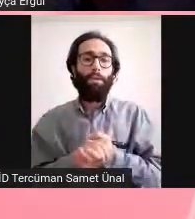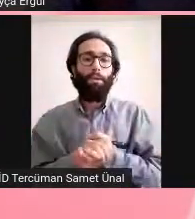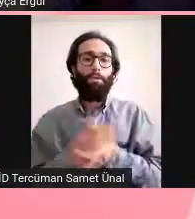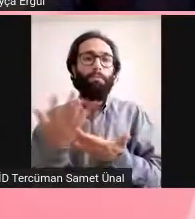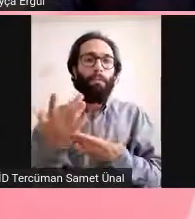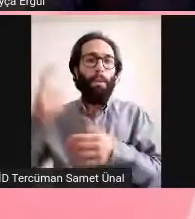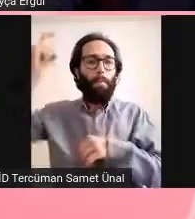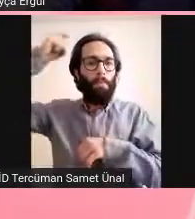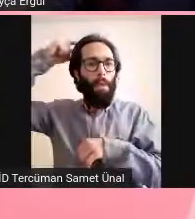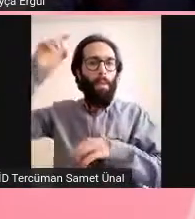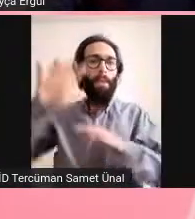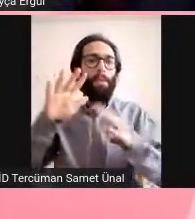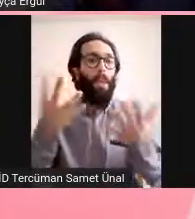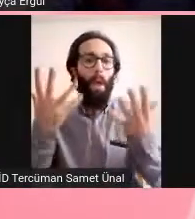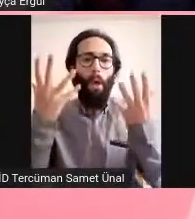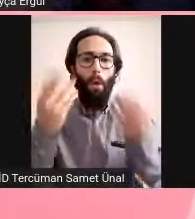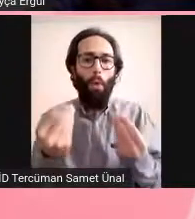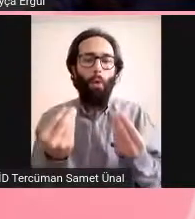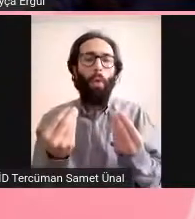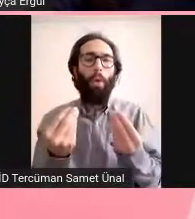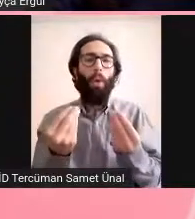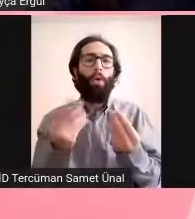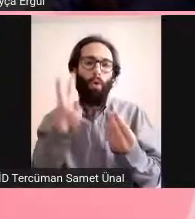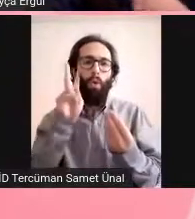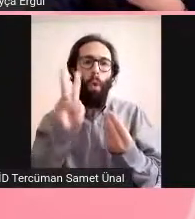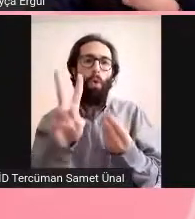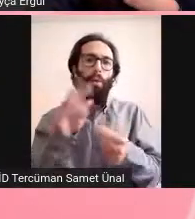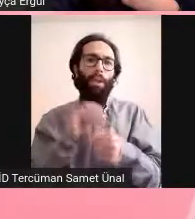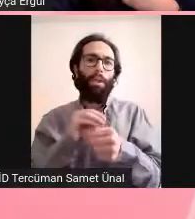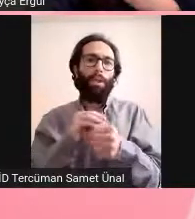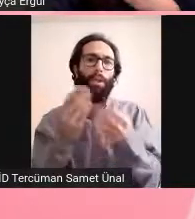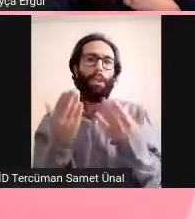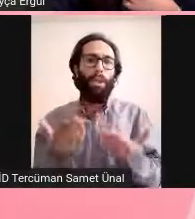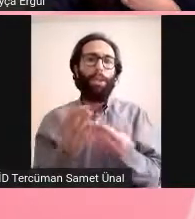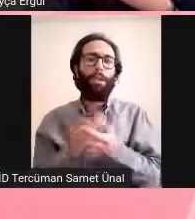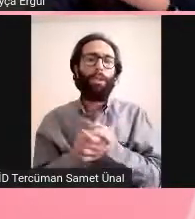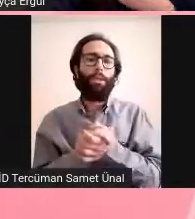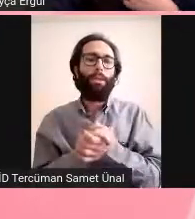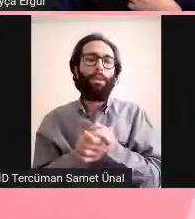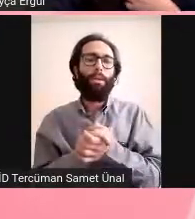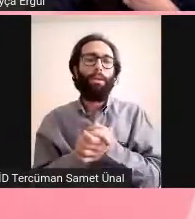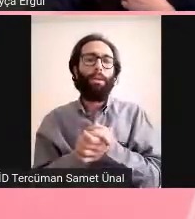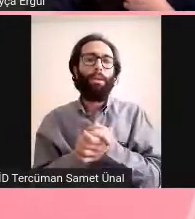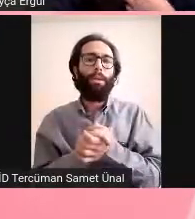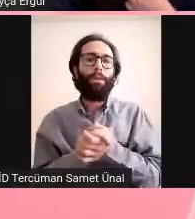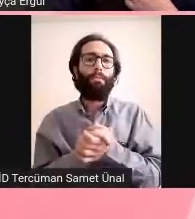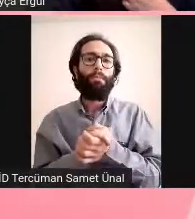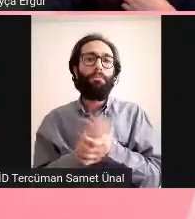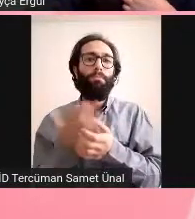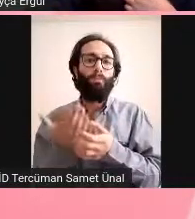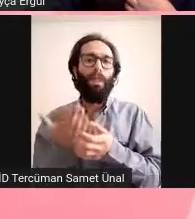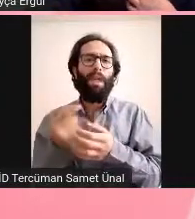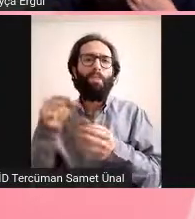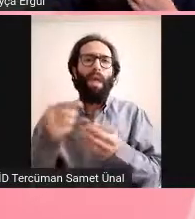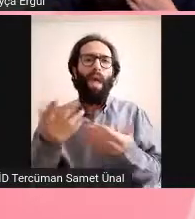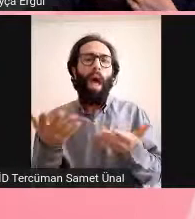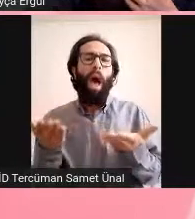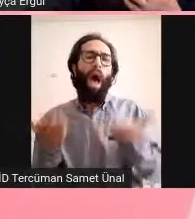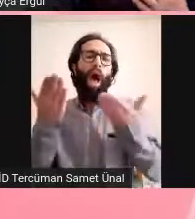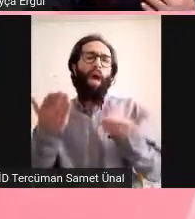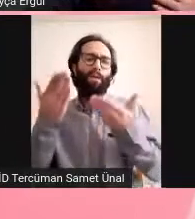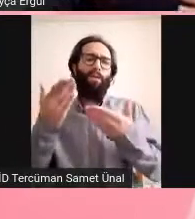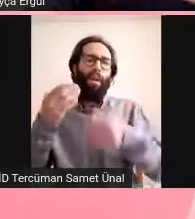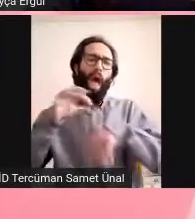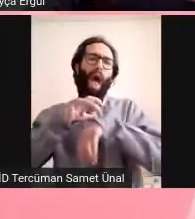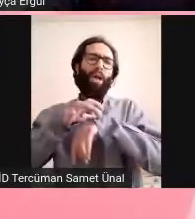ne olup ne bitiyor görebilmek için. Şimdi hafif seyreden koronavirüs vakalarında beyin rahatsızlığı riski diye